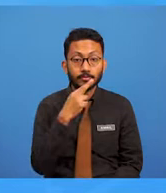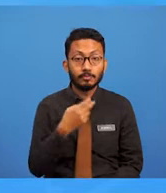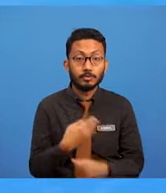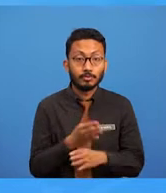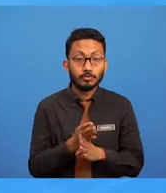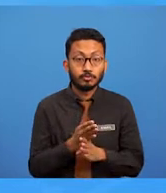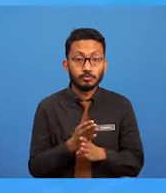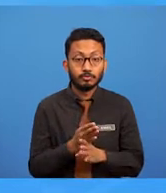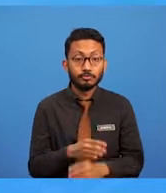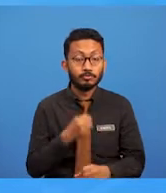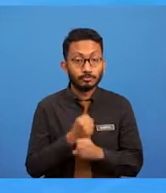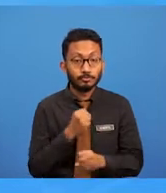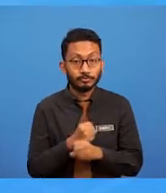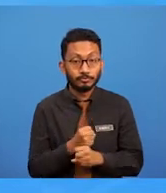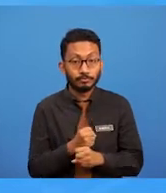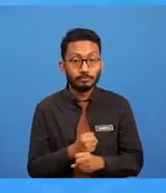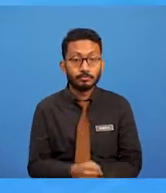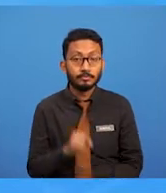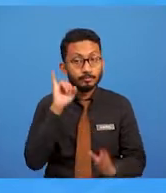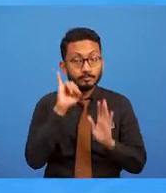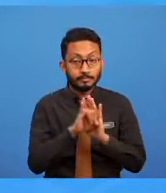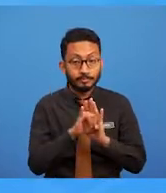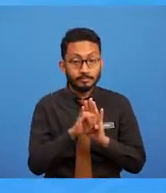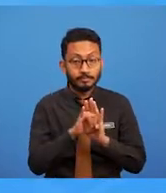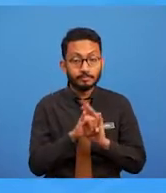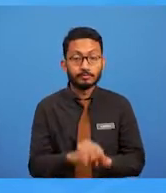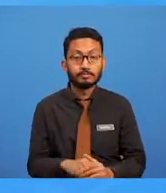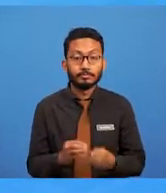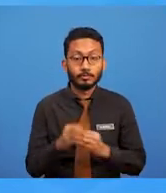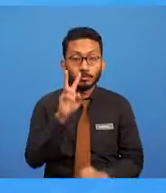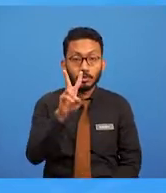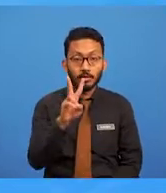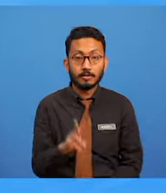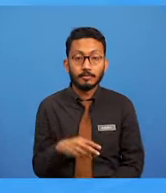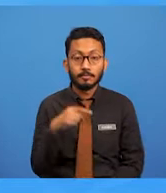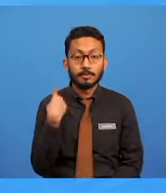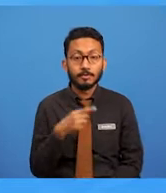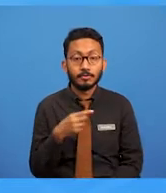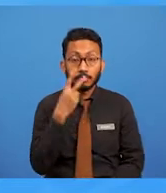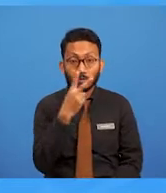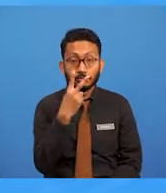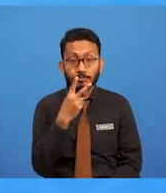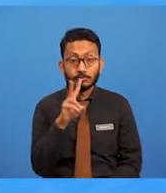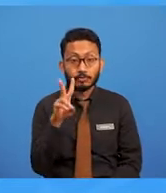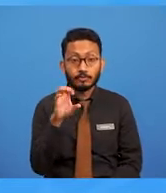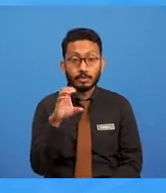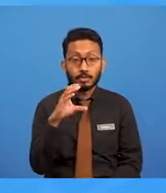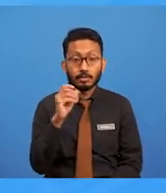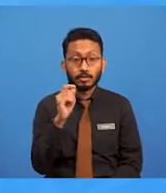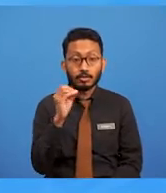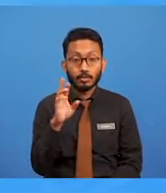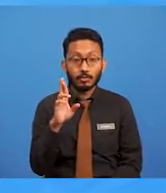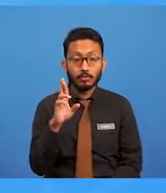Yang kedua, kita tengok jenis imej vektor pula. Apa